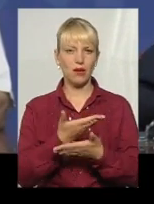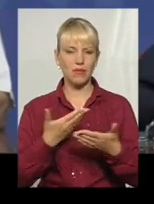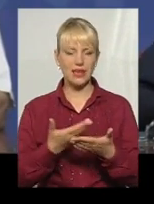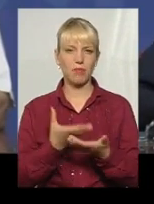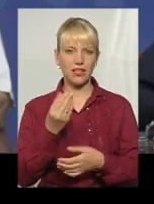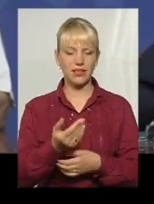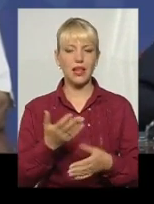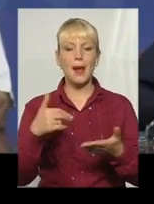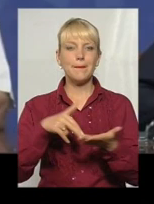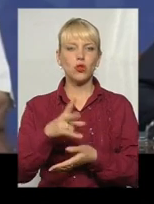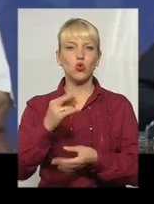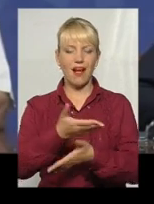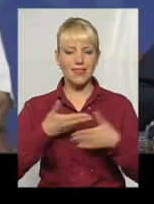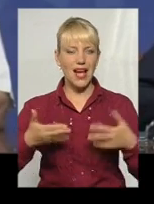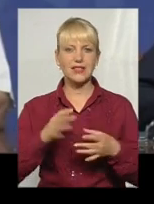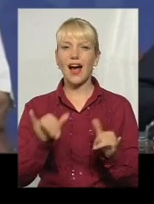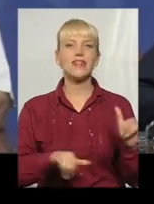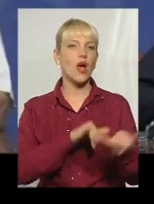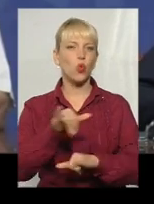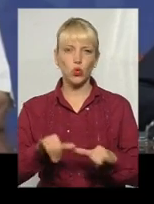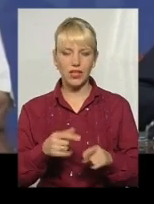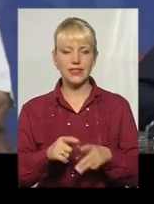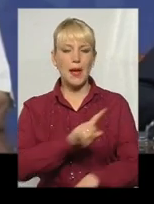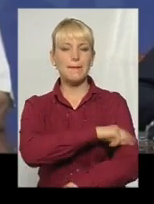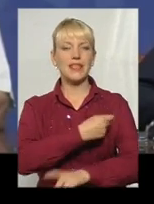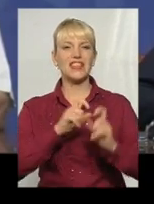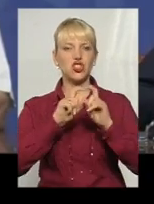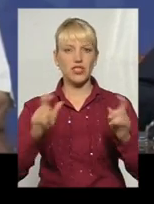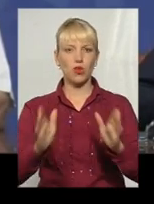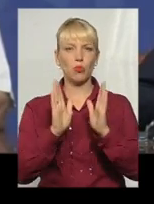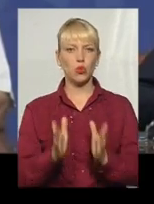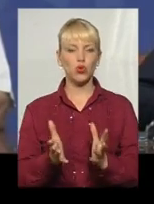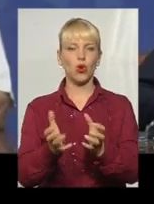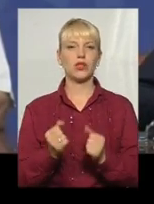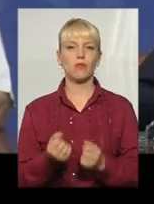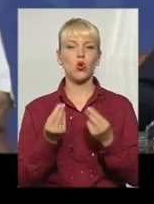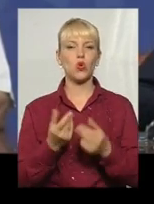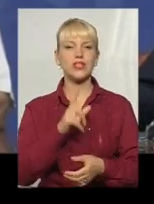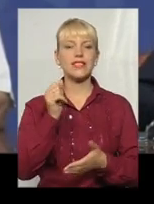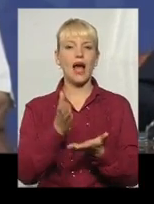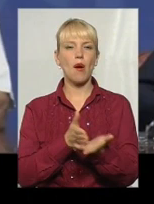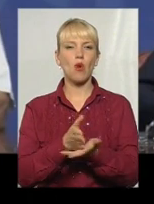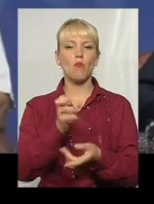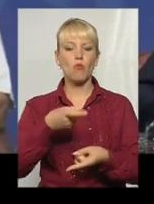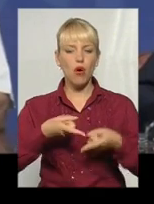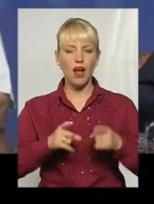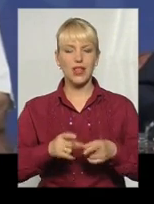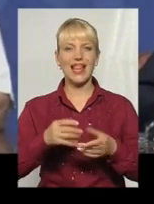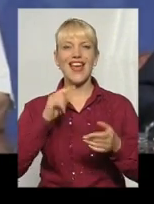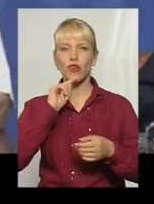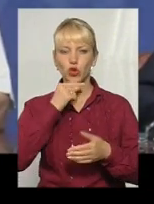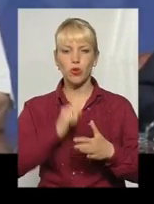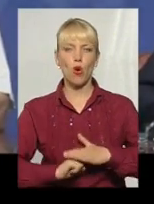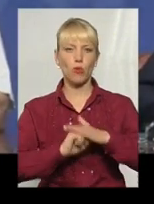взагалі кудись. По-друге, медичні заклади будуть отримувати гроші за послугу по реальному економічно